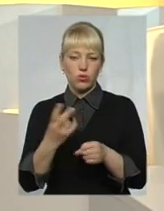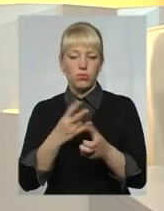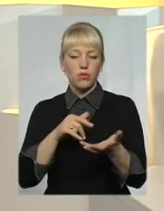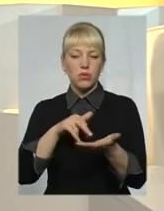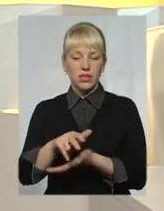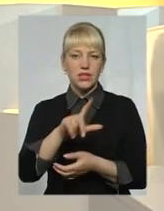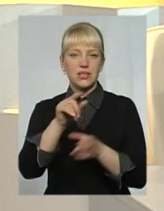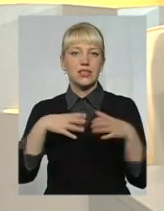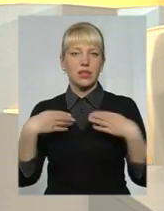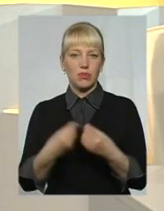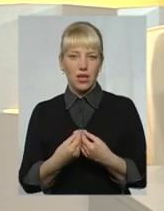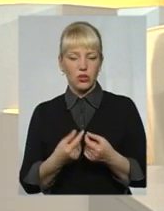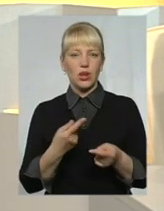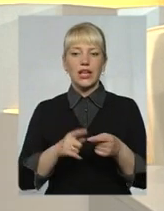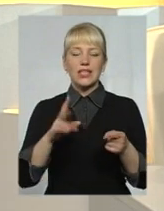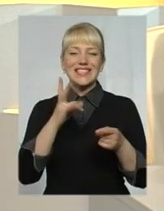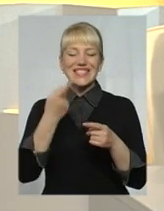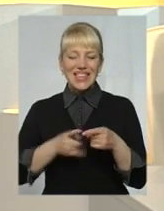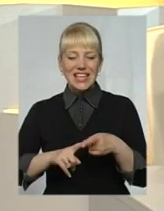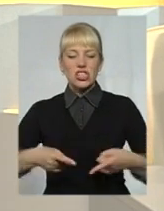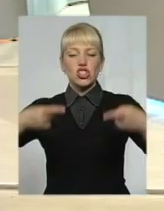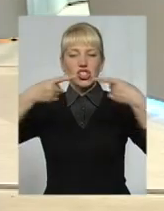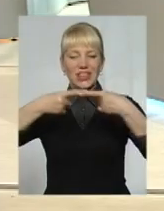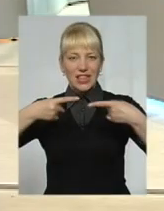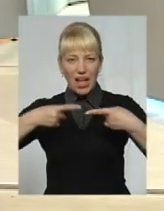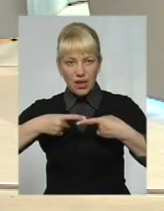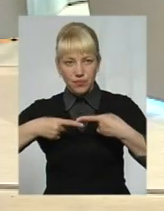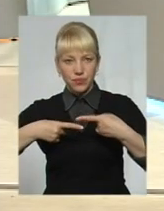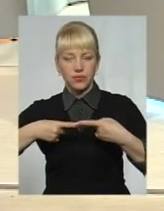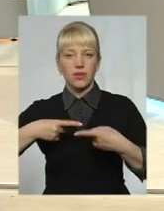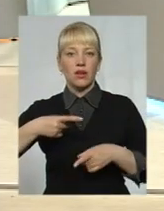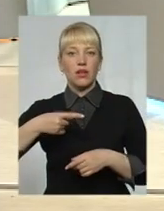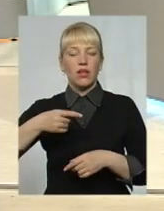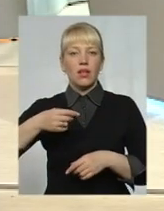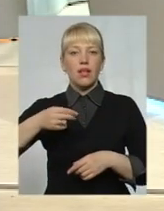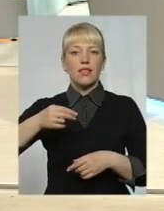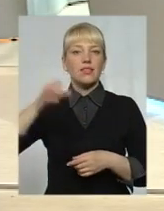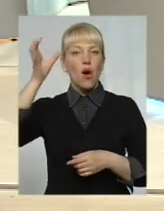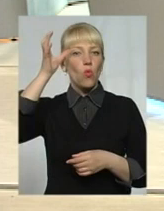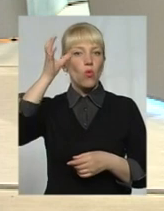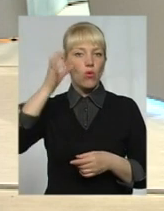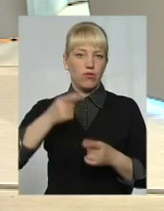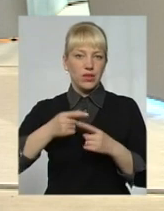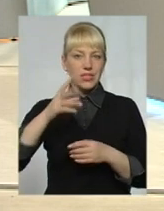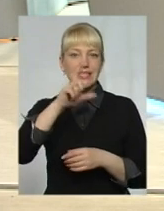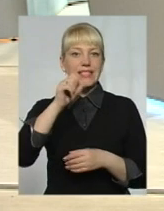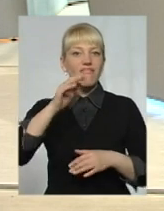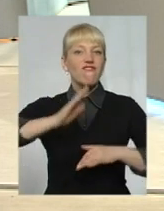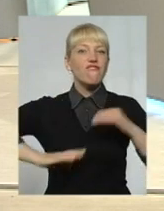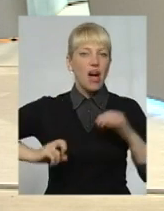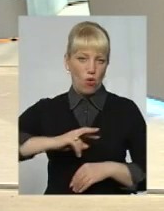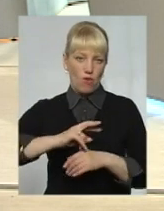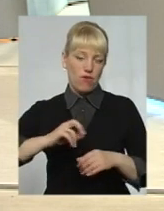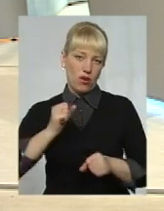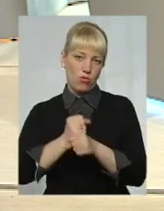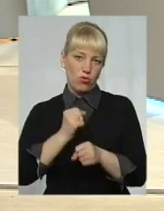'єю. Тобто це чітка, не наукова робота, але це з розумом, фахова